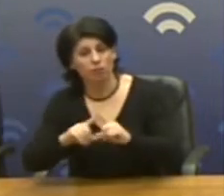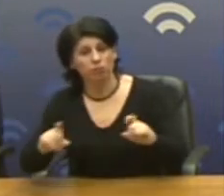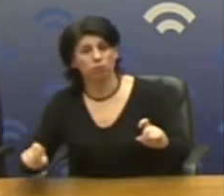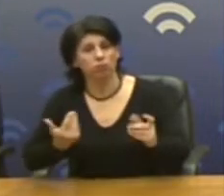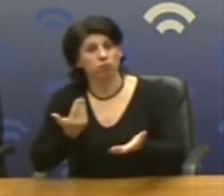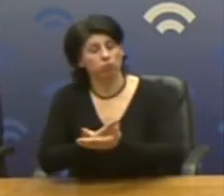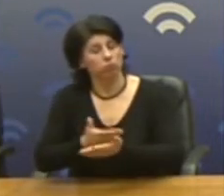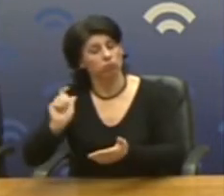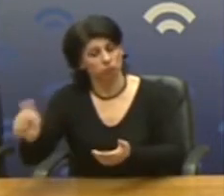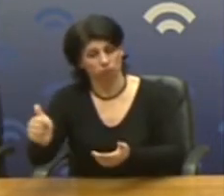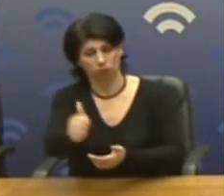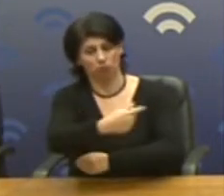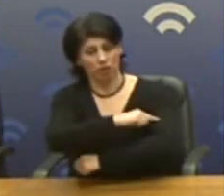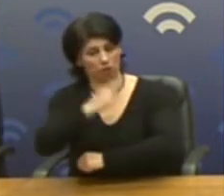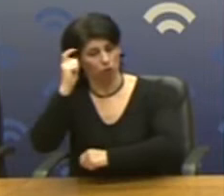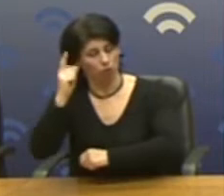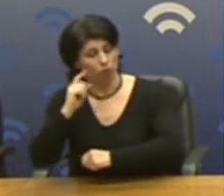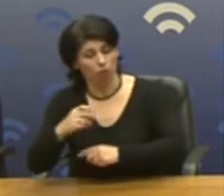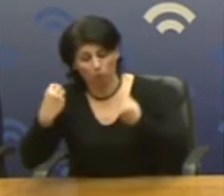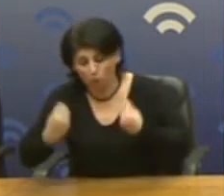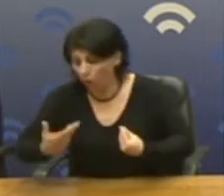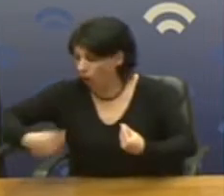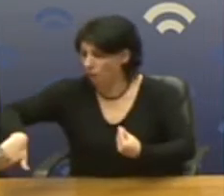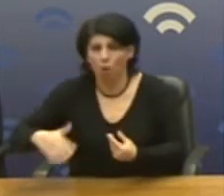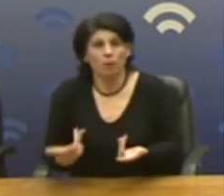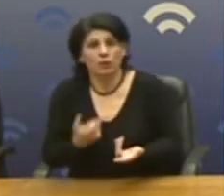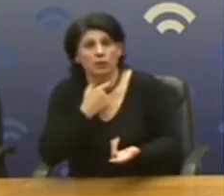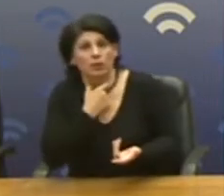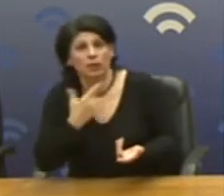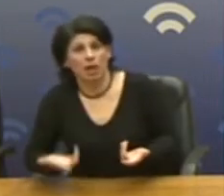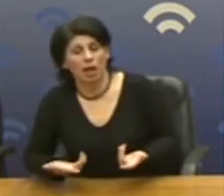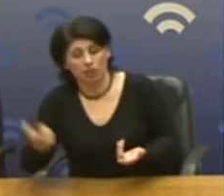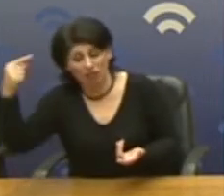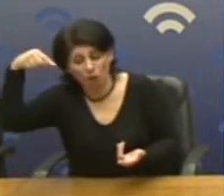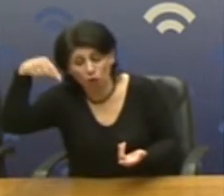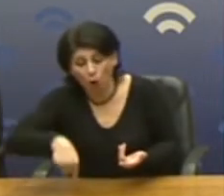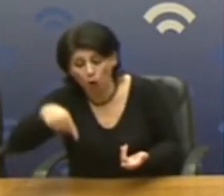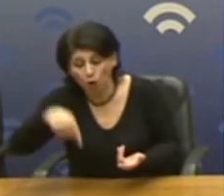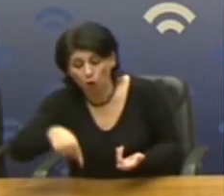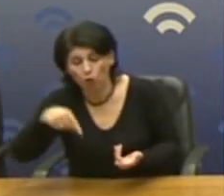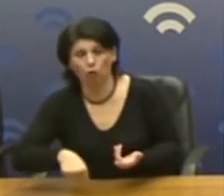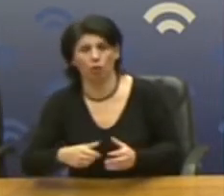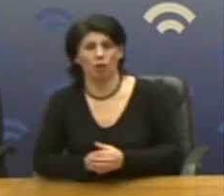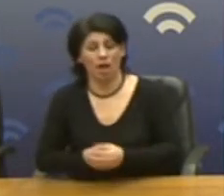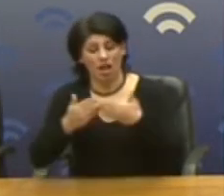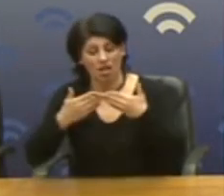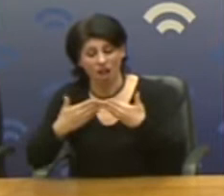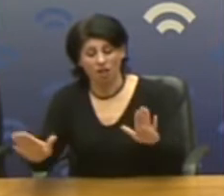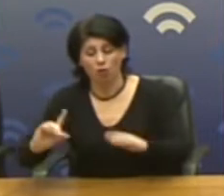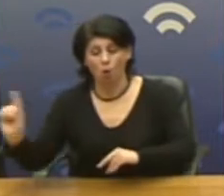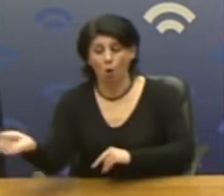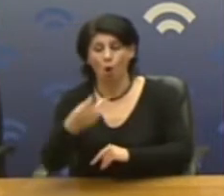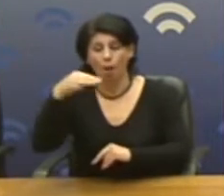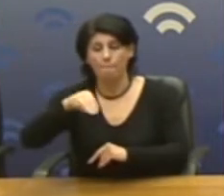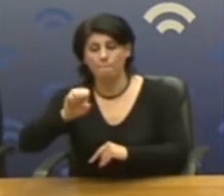υγειονομικοί που γνωρίζουν καλύτερα από τον καθένα τι χρειάζεται εδώ και τώρα να ανοίξουν όλες οι ΜΕΘ, να